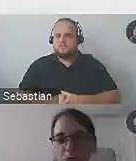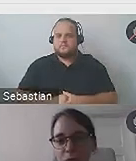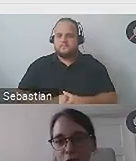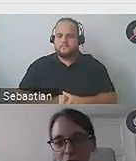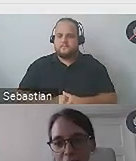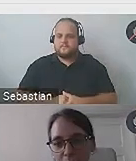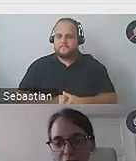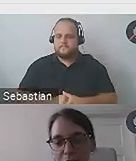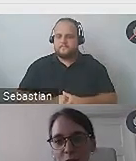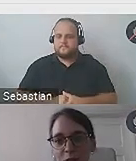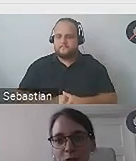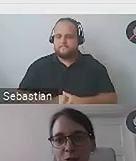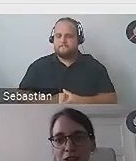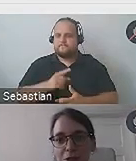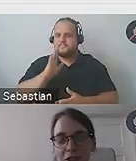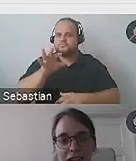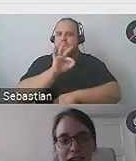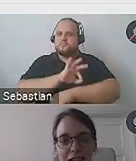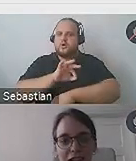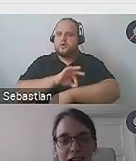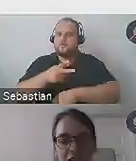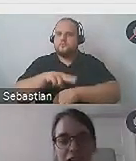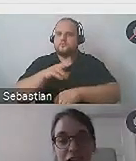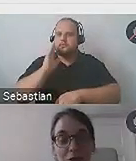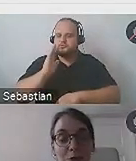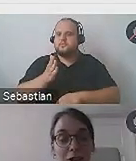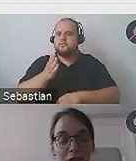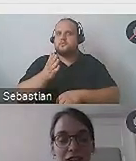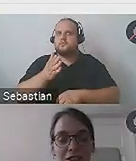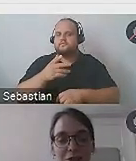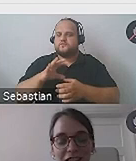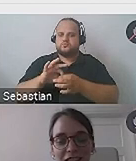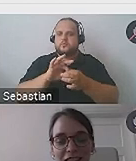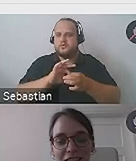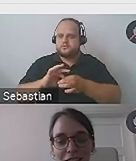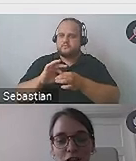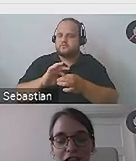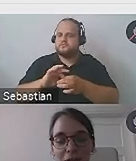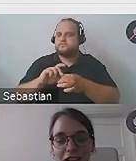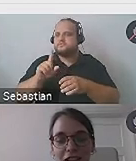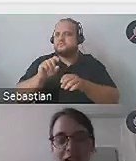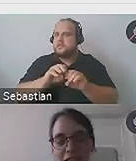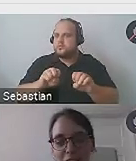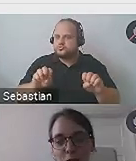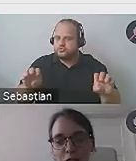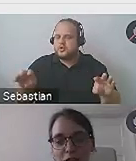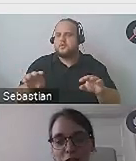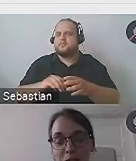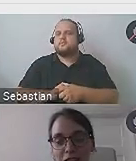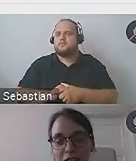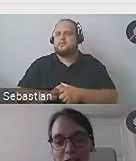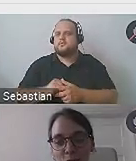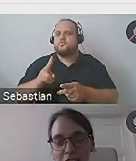To będzie projekt, w którym będziemy chciały współpracować właśnie z nauczycielami, którzy